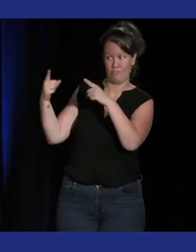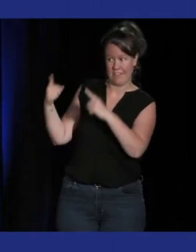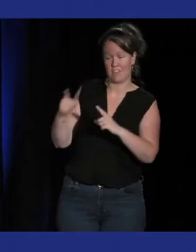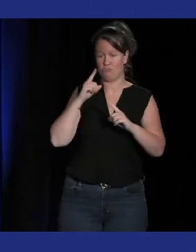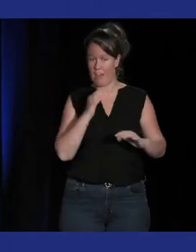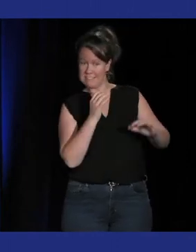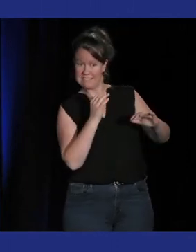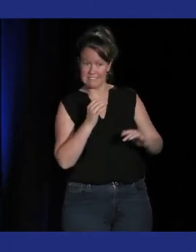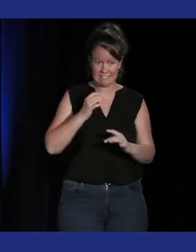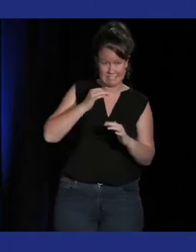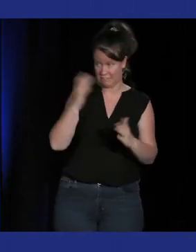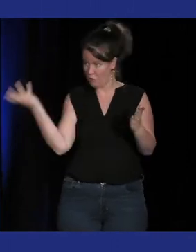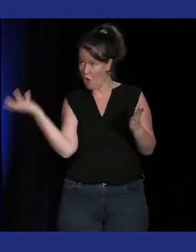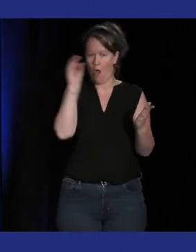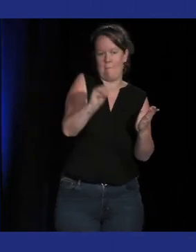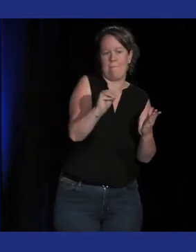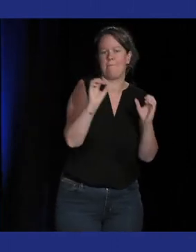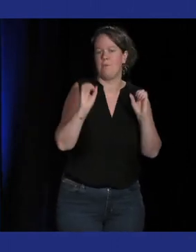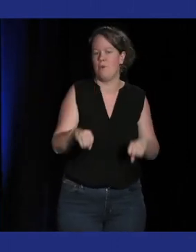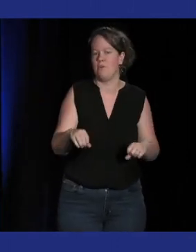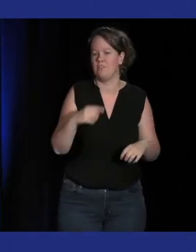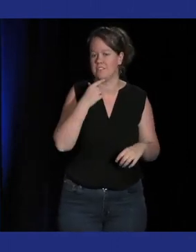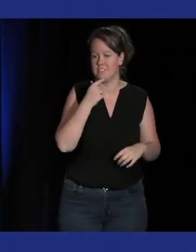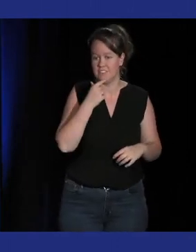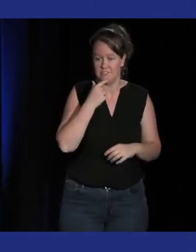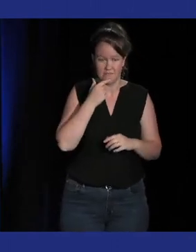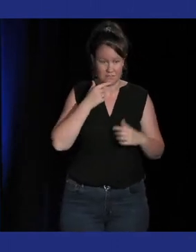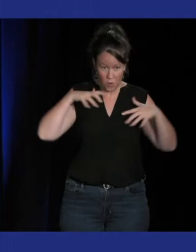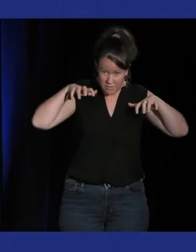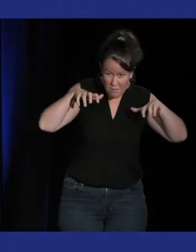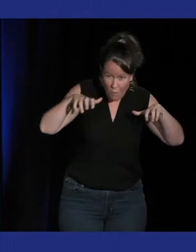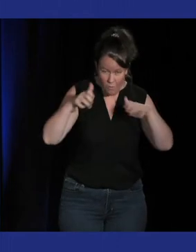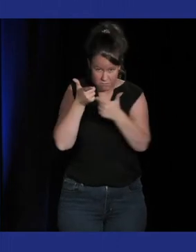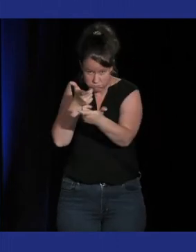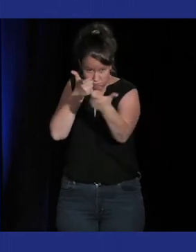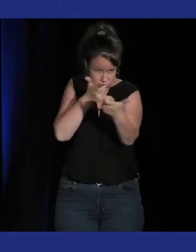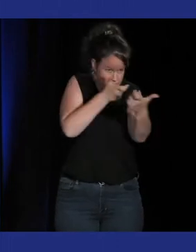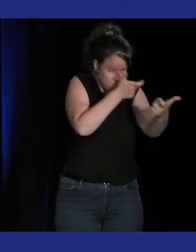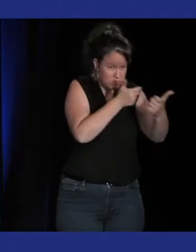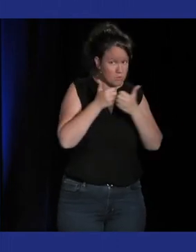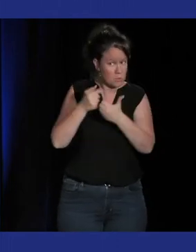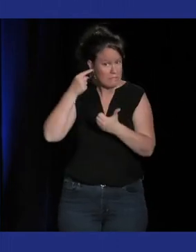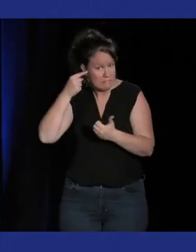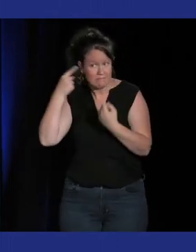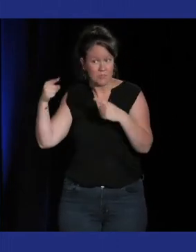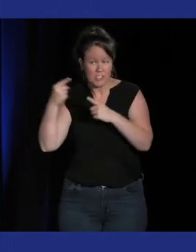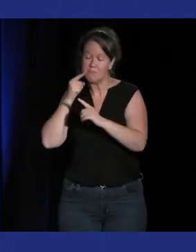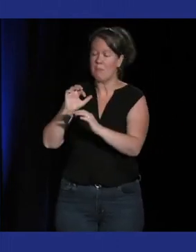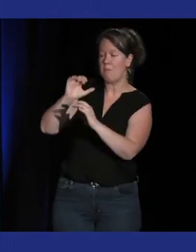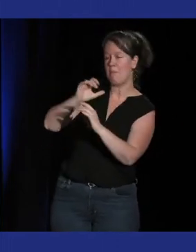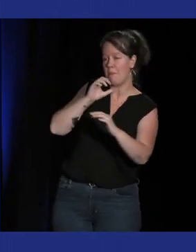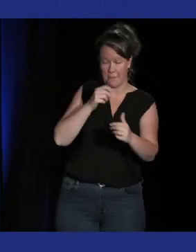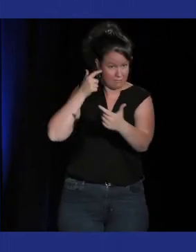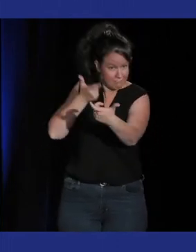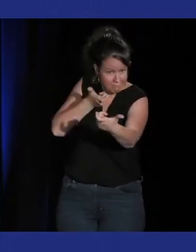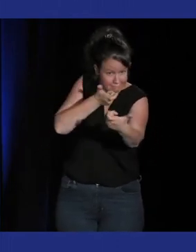on va tirer sur des démons en suivant du rythme de jazz on va aller chercher d'autres joueurs on va explorer d'autres terrains